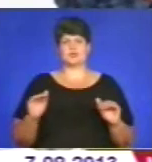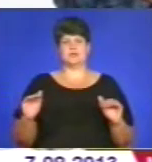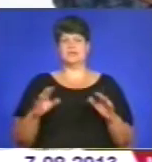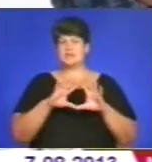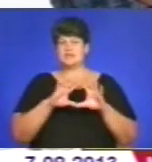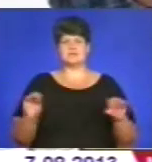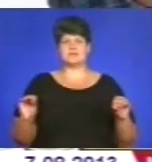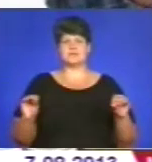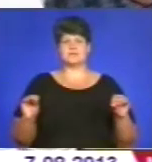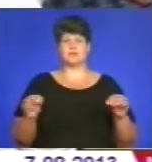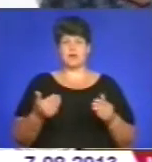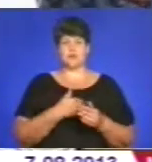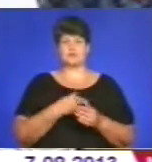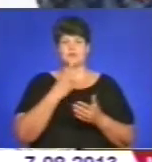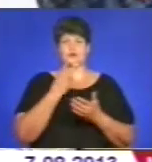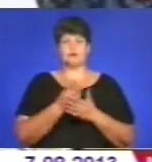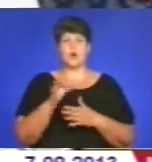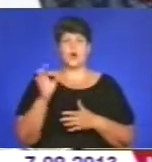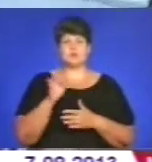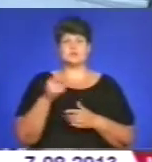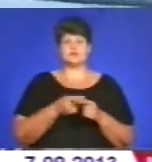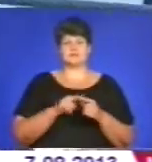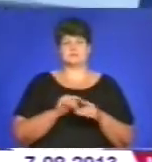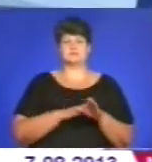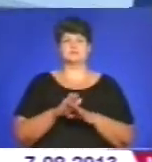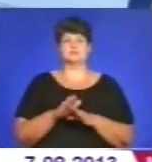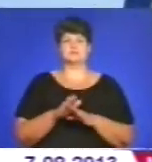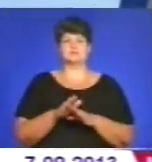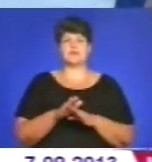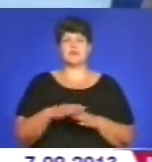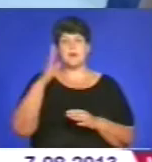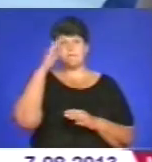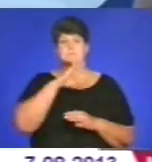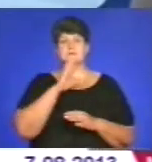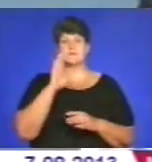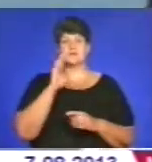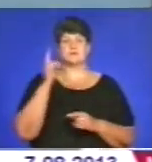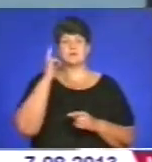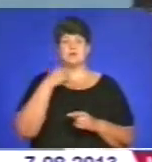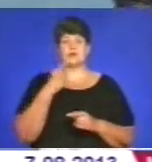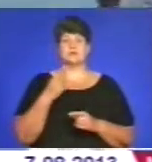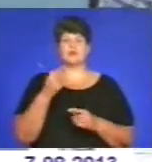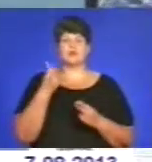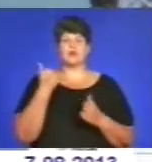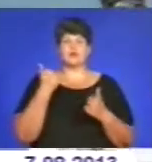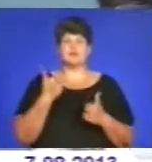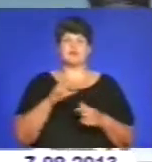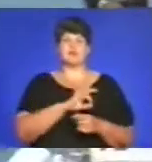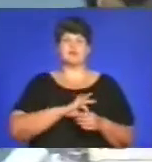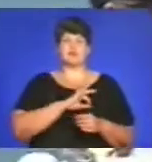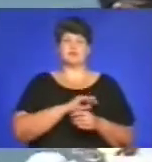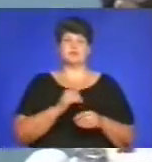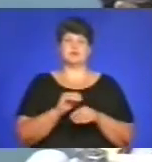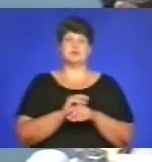От і все, я хотів, щоб так виглядало. Оксана, власне, з цим справилась. Батьки переконані, важливо не перемогти в акції, а виховати добру дитину.